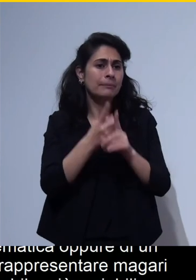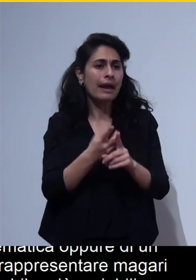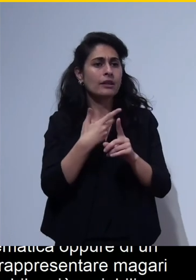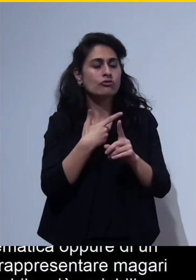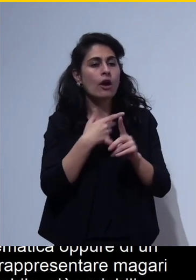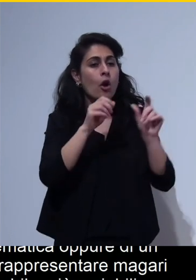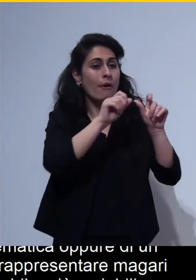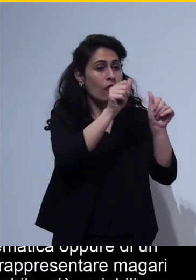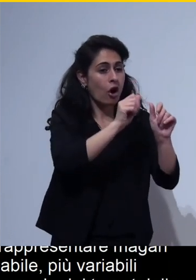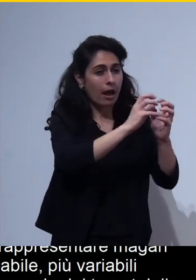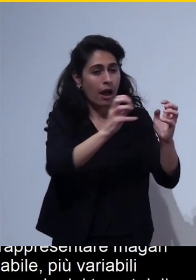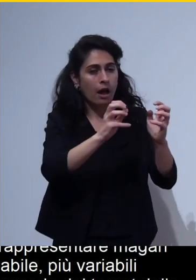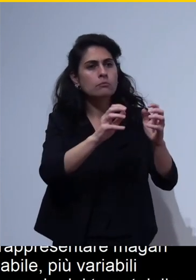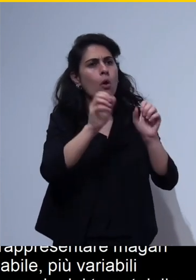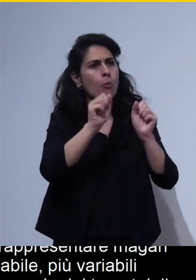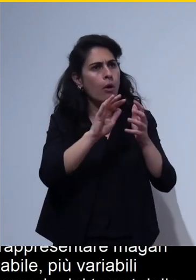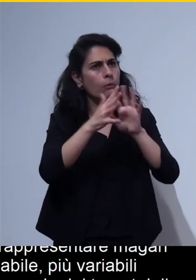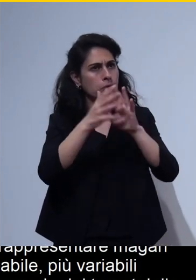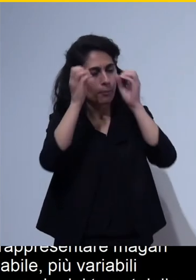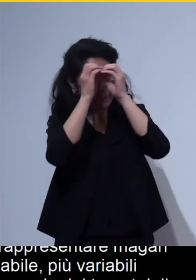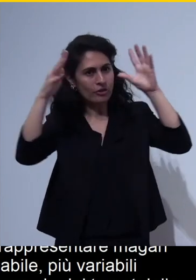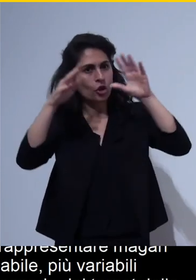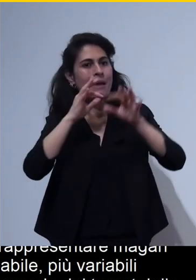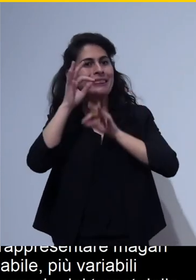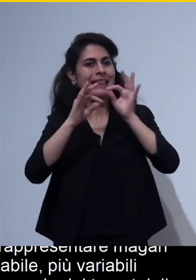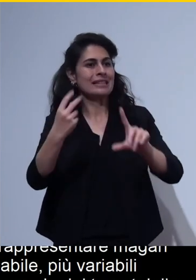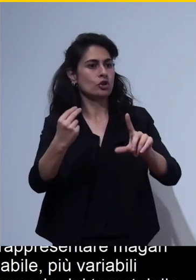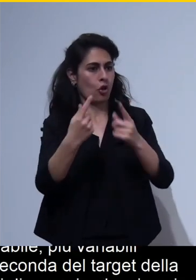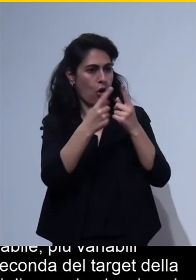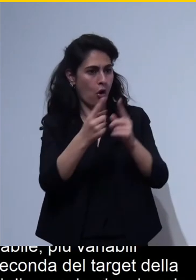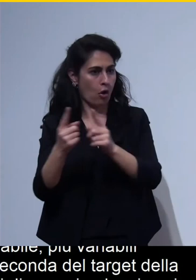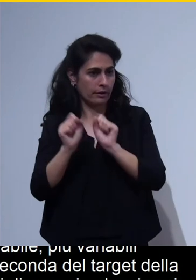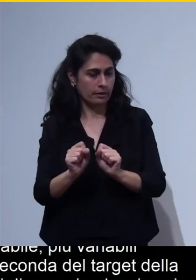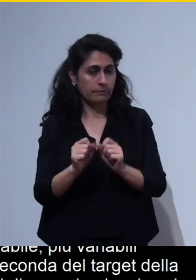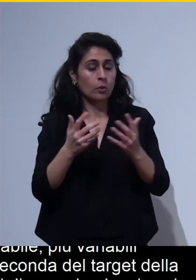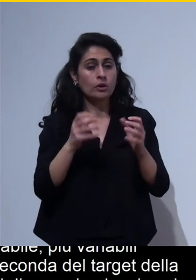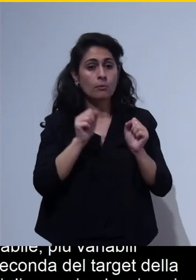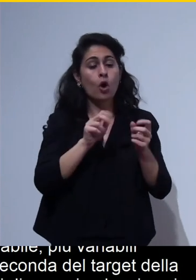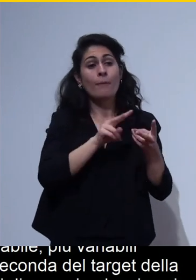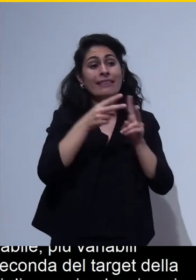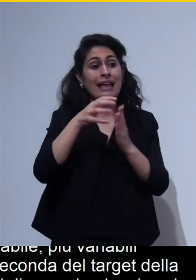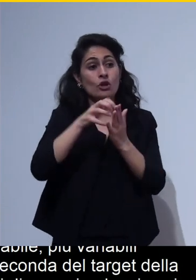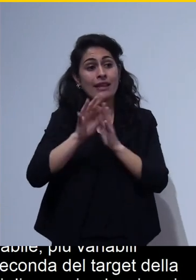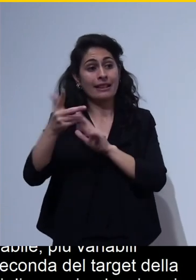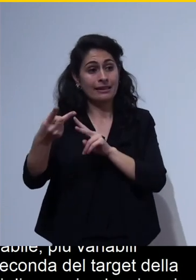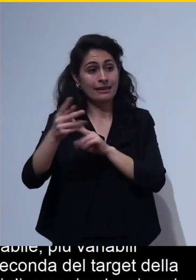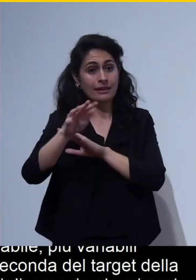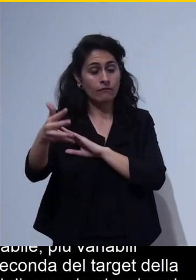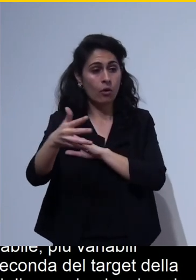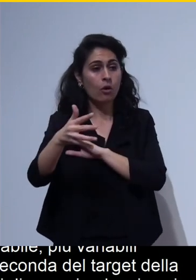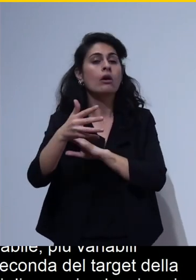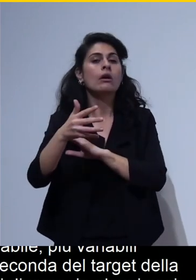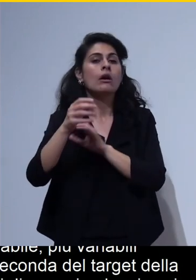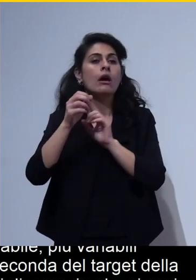diverse quindi in alcuni casi può bastare per esempio solo un testo alternativo dicendo che è un grafico perché tutto quello che effettivamente